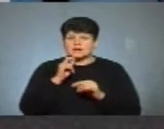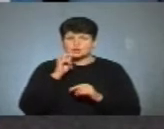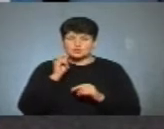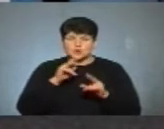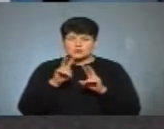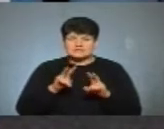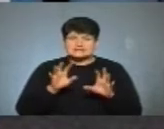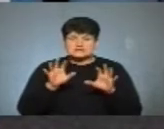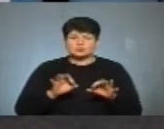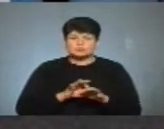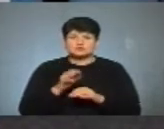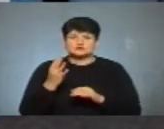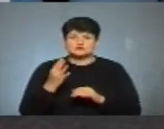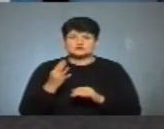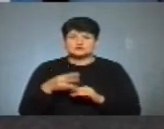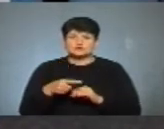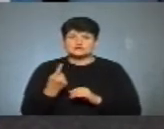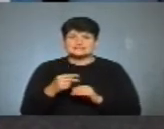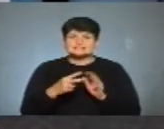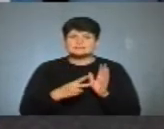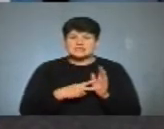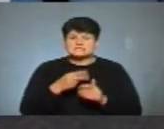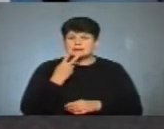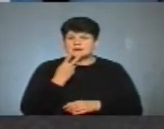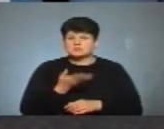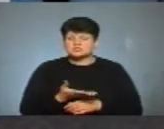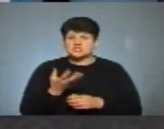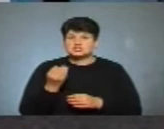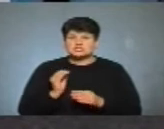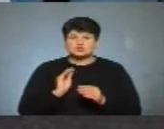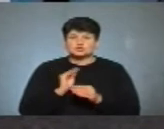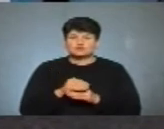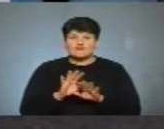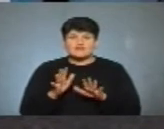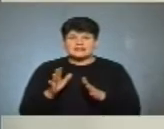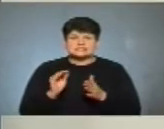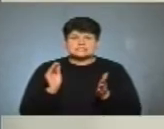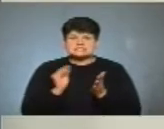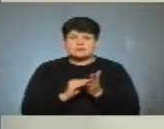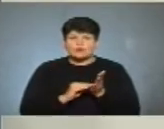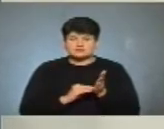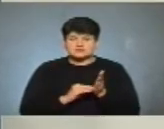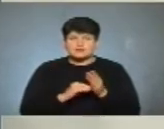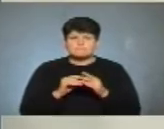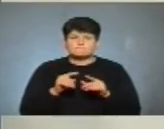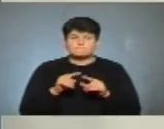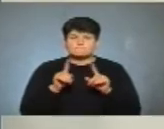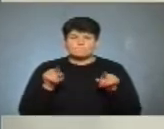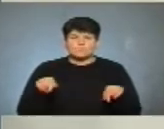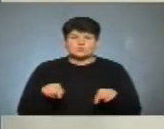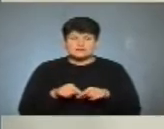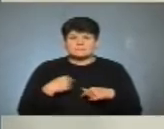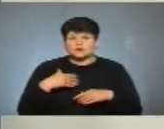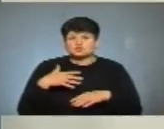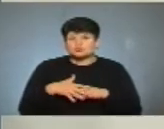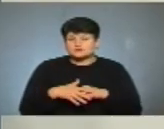розглядає законопроект 41.17, який передбачає ще додаткові варіанти заповнення бюлетеня. Тобто, ми, відповідно,